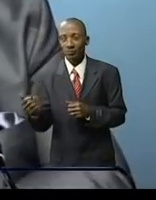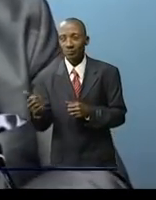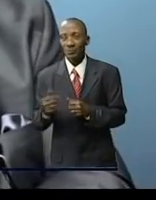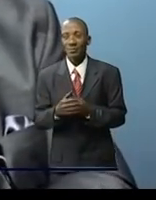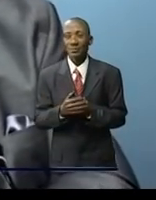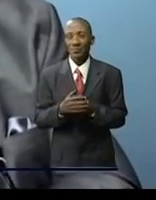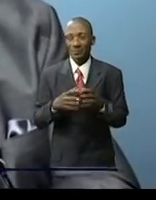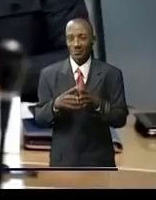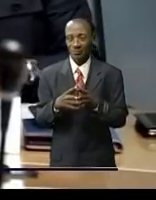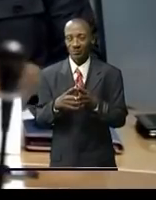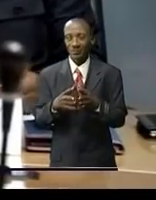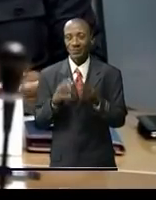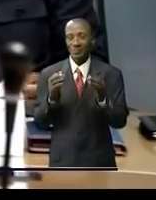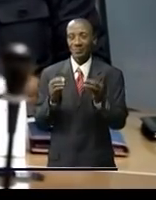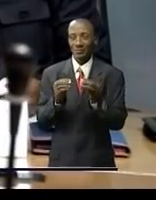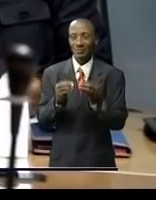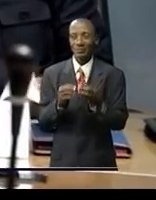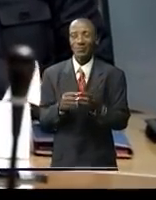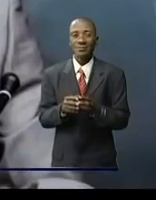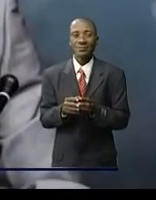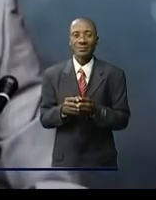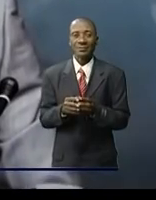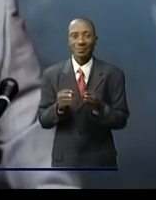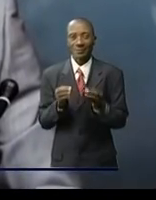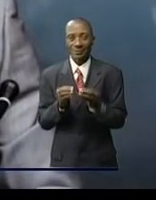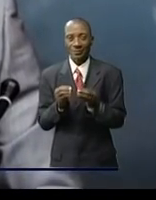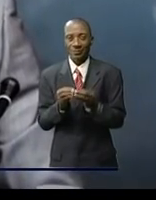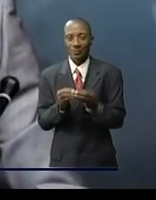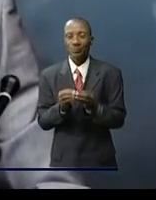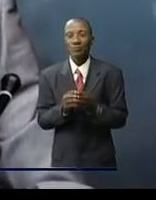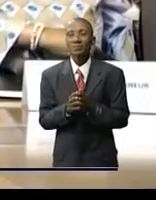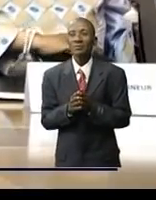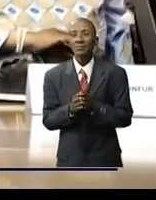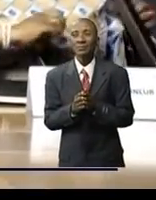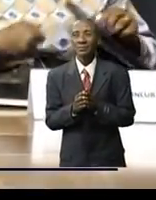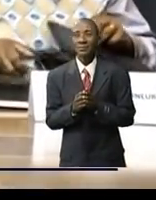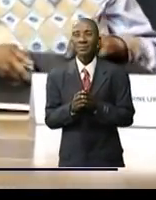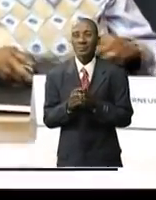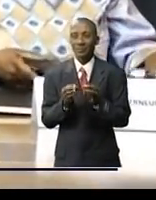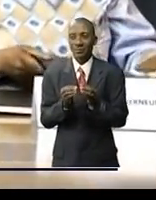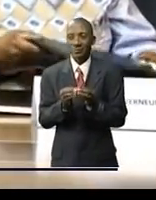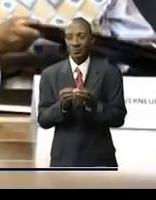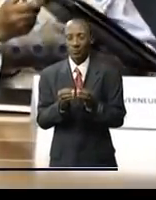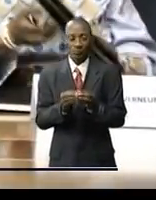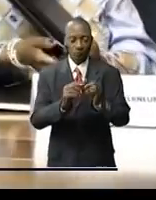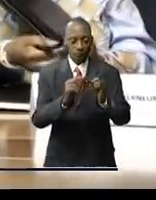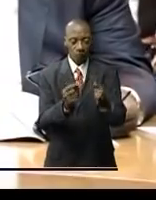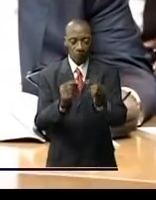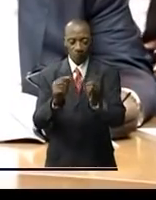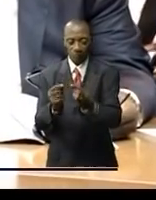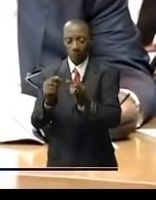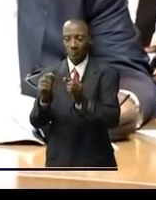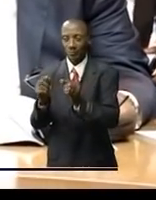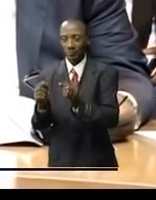avec le Fonds monétaire international. Après les échanges techniques avec la mission d'IFMI à Kinshasa, la partie congolaise se